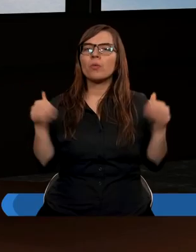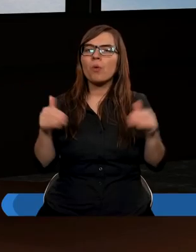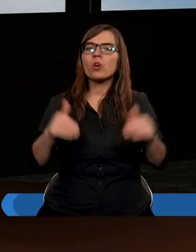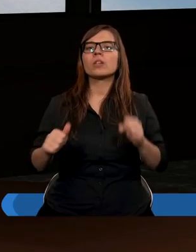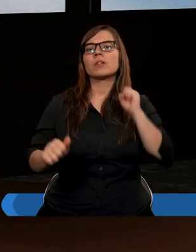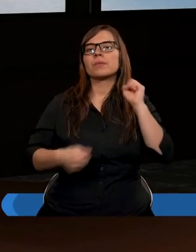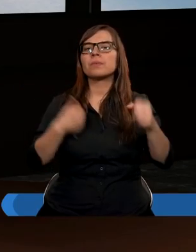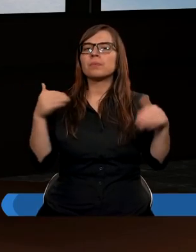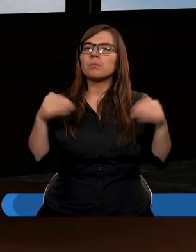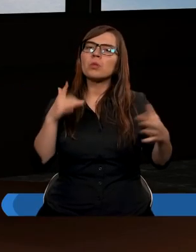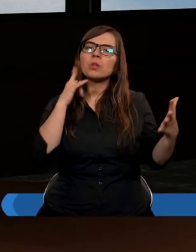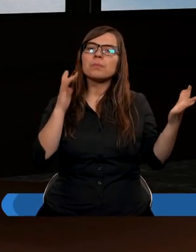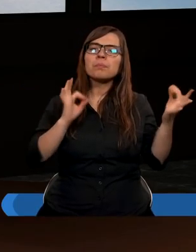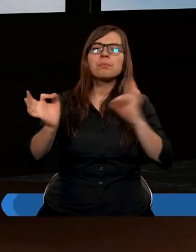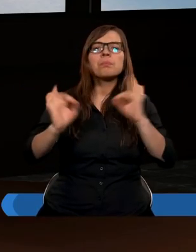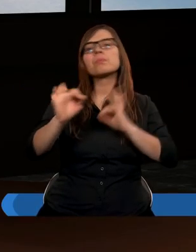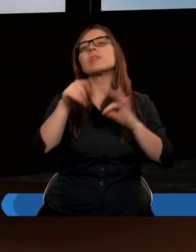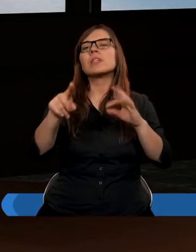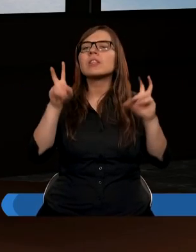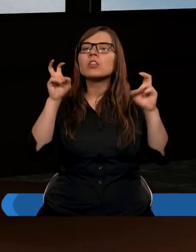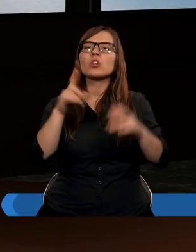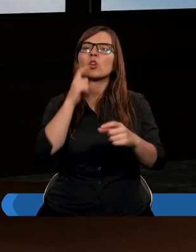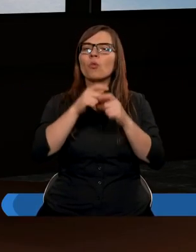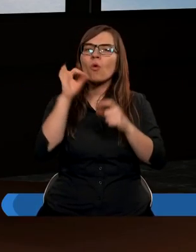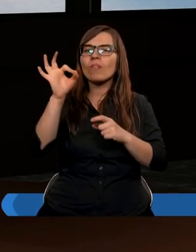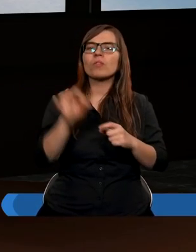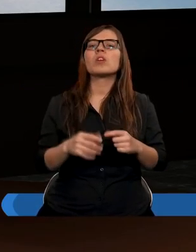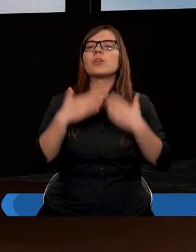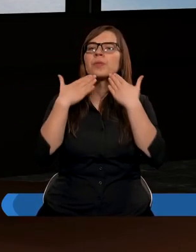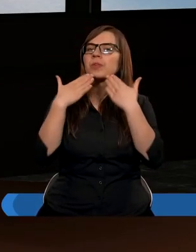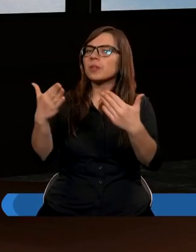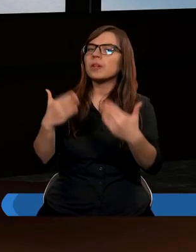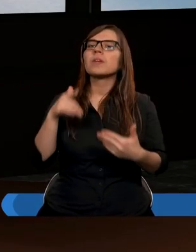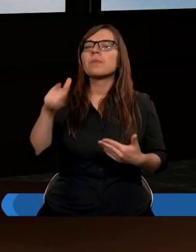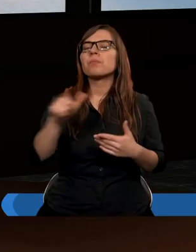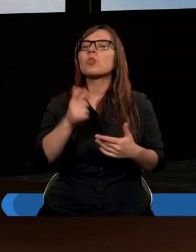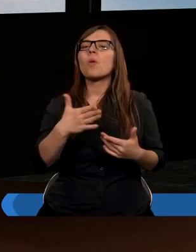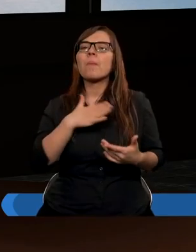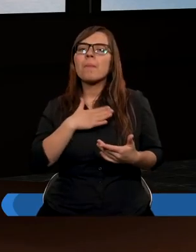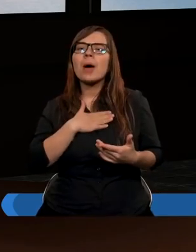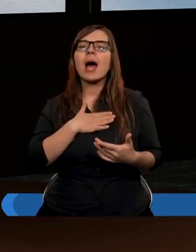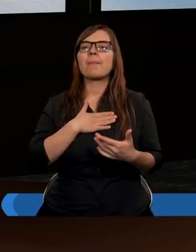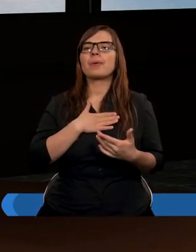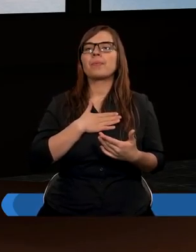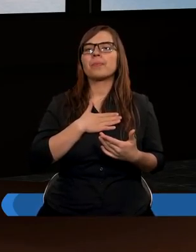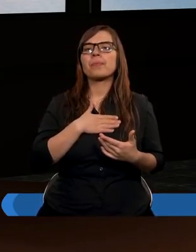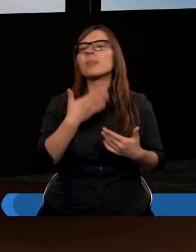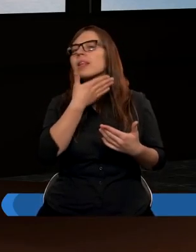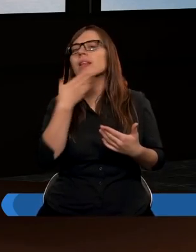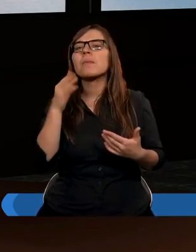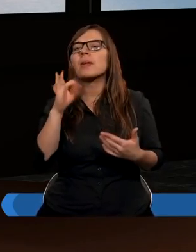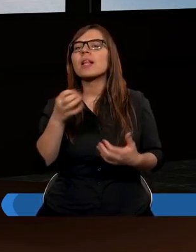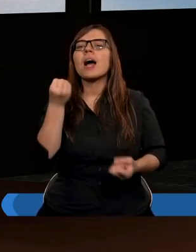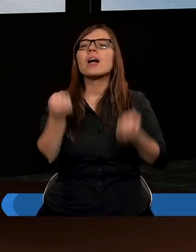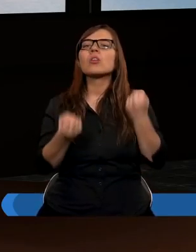dowiedzieli się coś z Twojego słowa. Dziękuję Ci za to, że go mamy i że nie ma tak